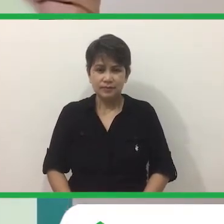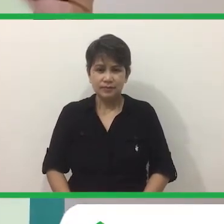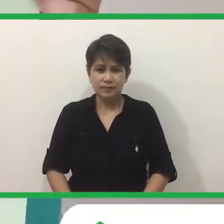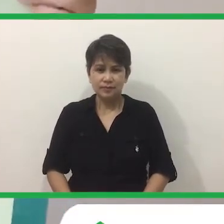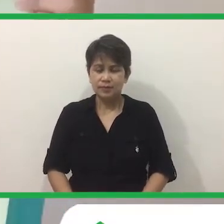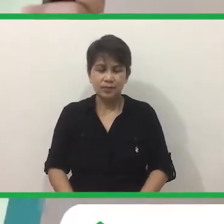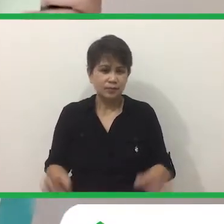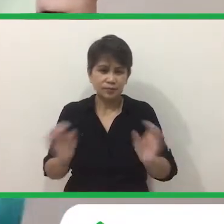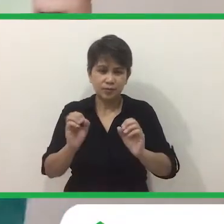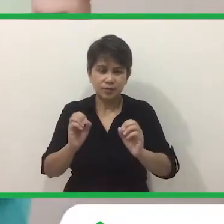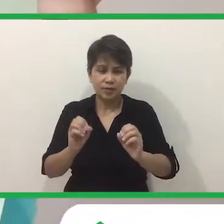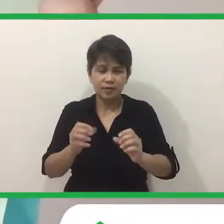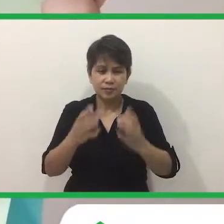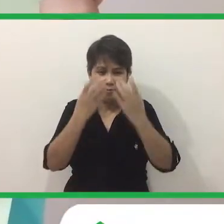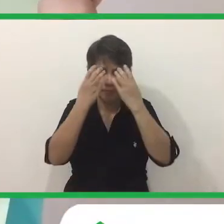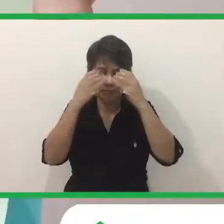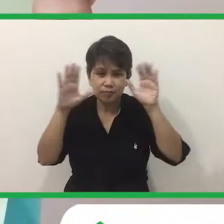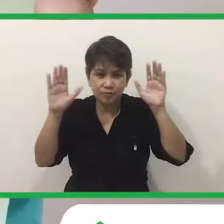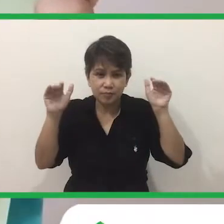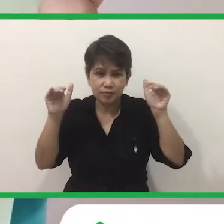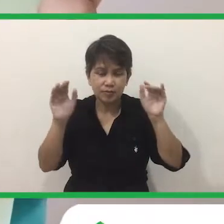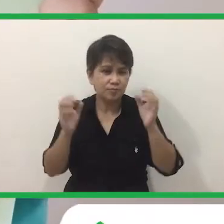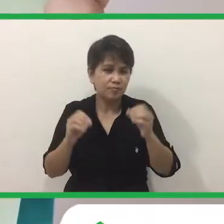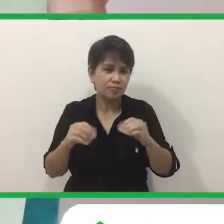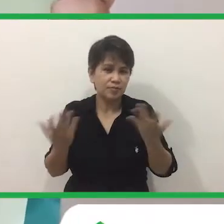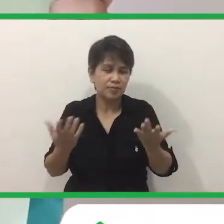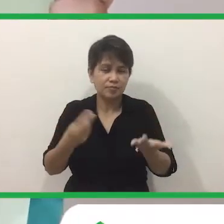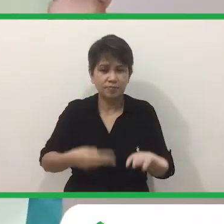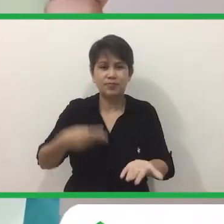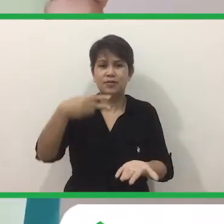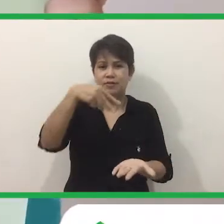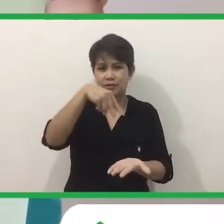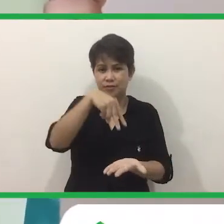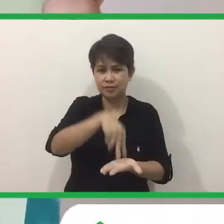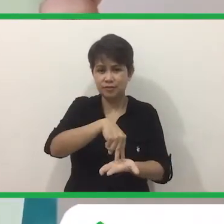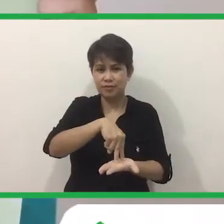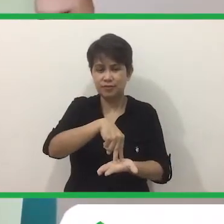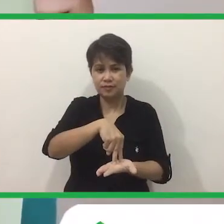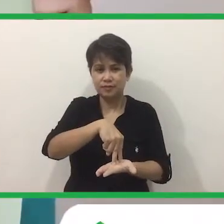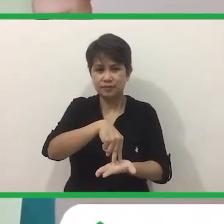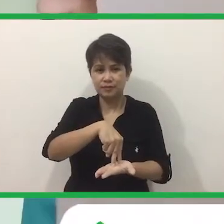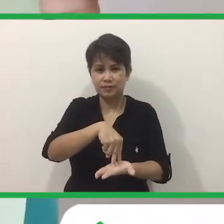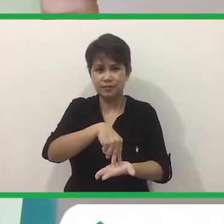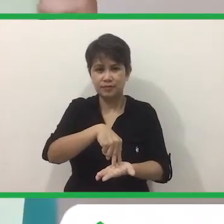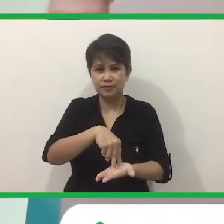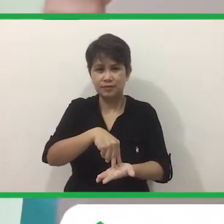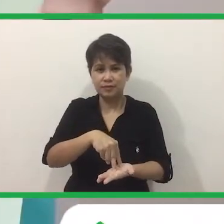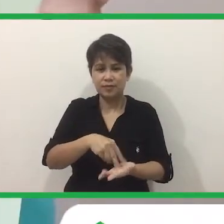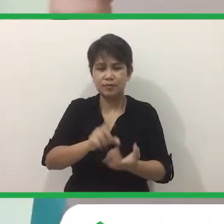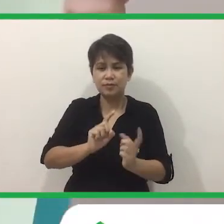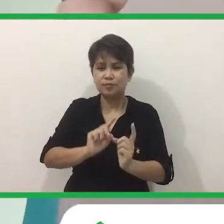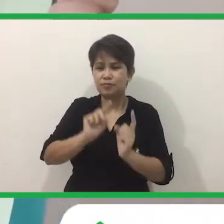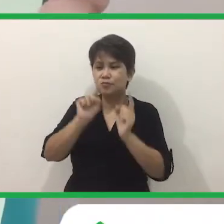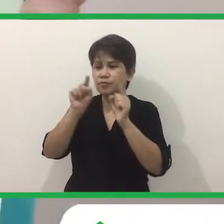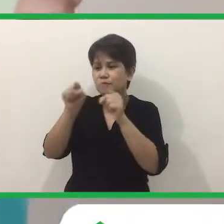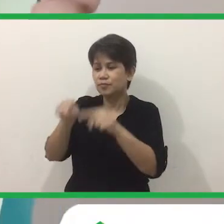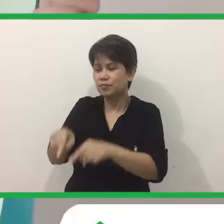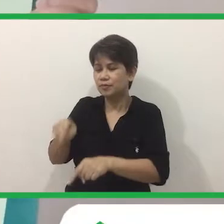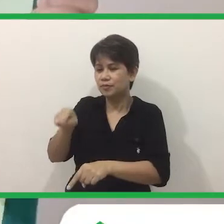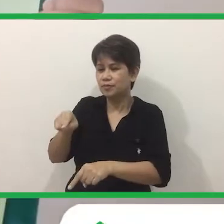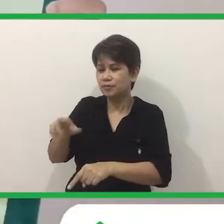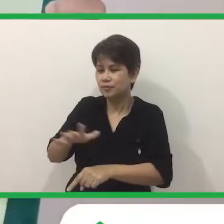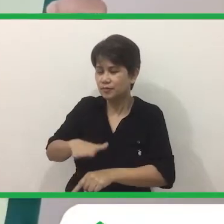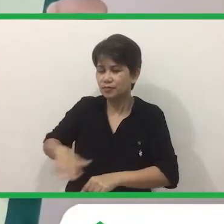At noong wala na ang mga bubuyog Umahon na ako At Pumunta ako sa